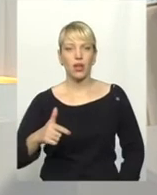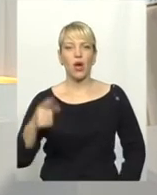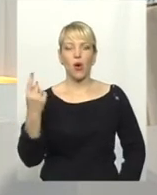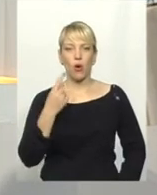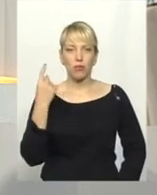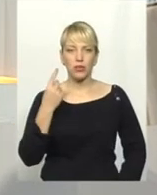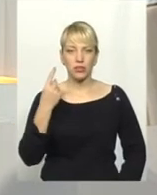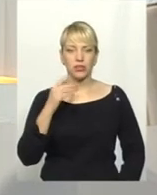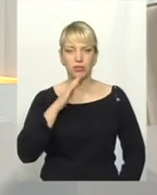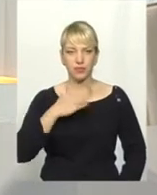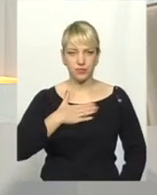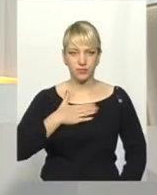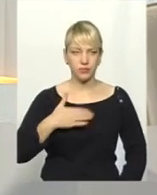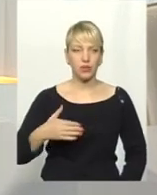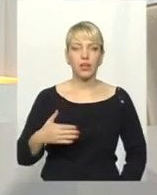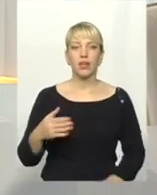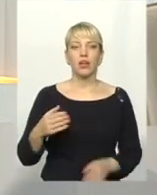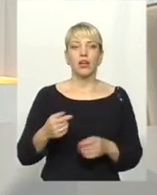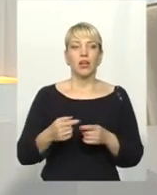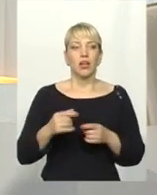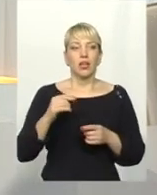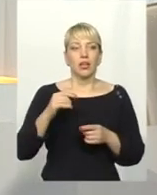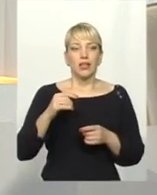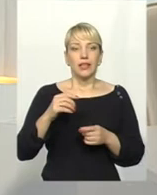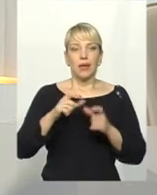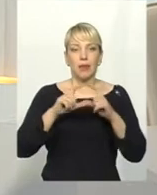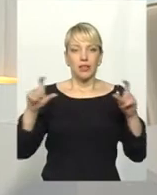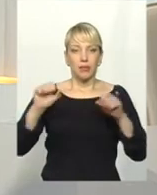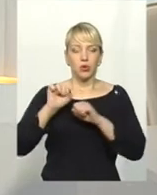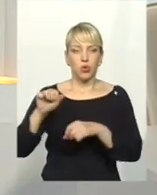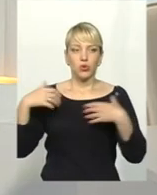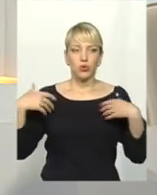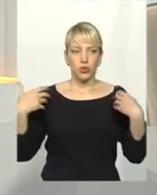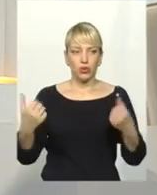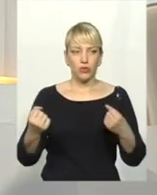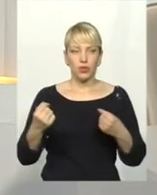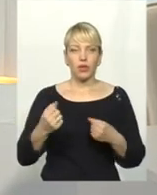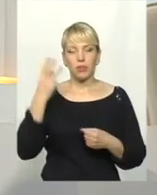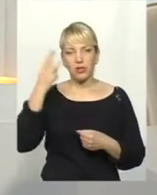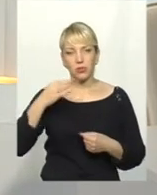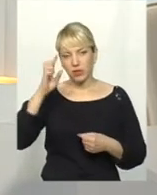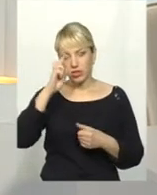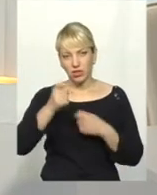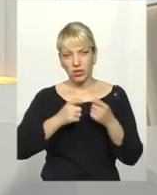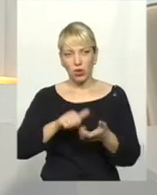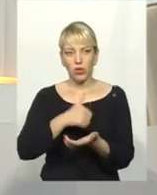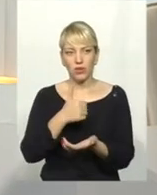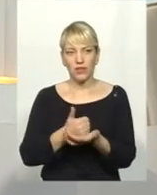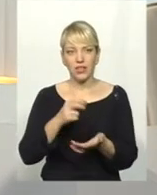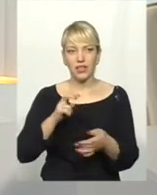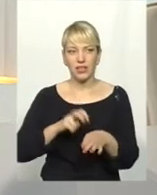Хмельницької області, Департаментом охорони здоров'я Хмельницької облдержадміністрації, головним лікарем